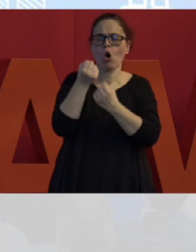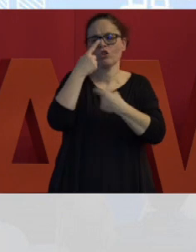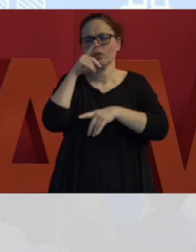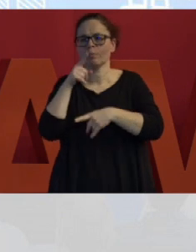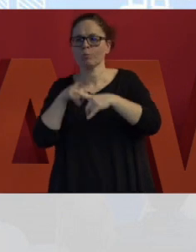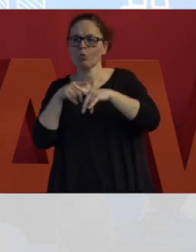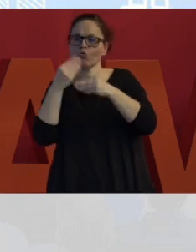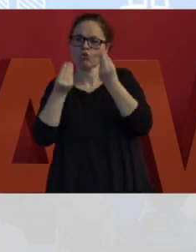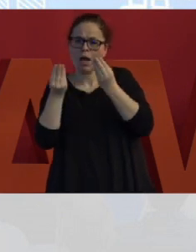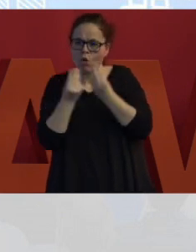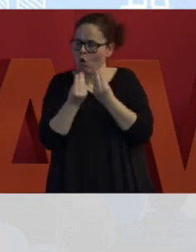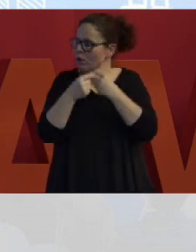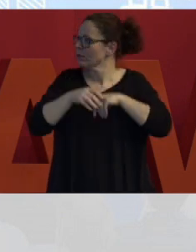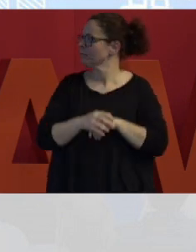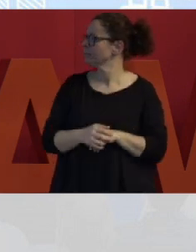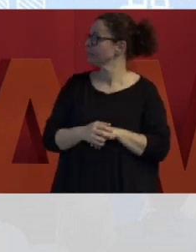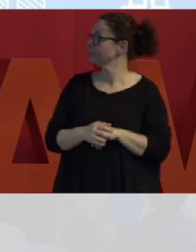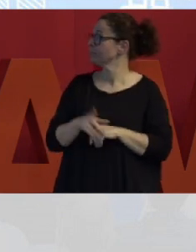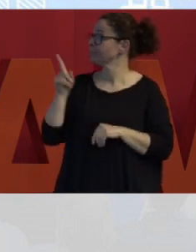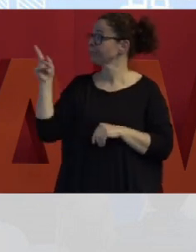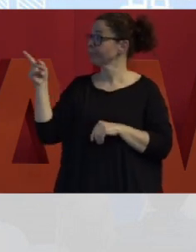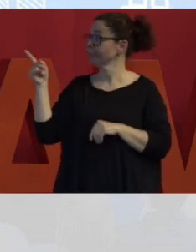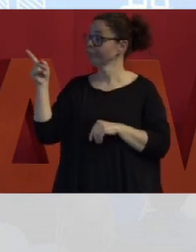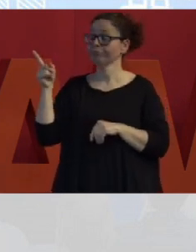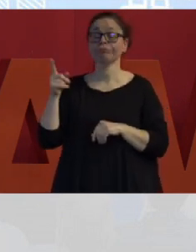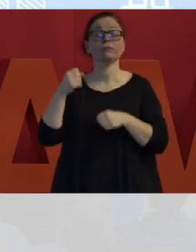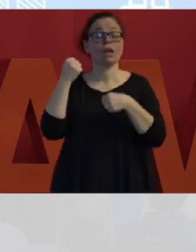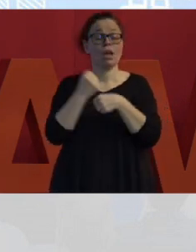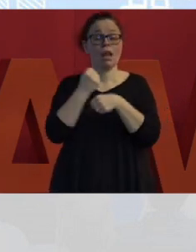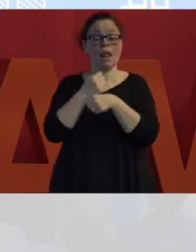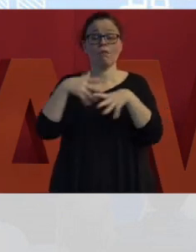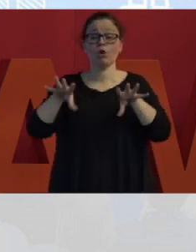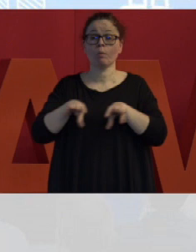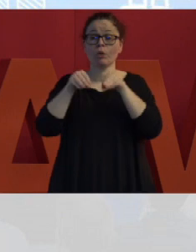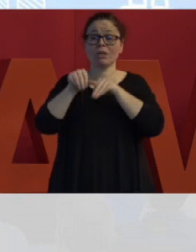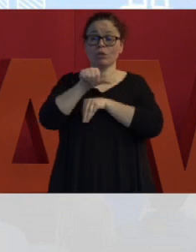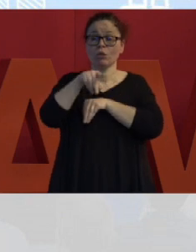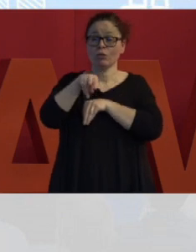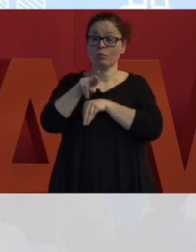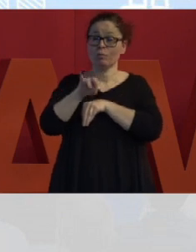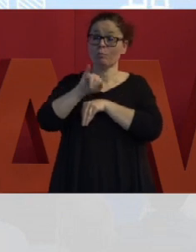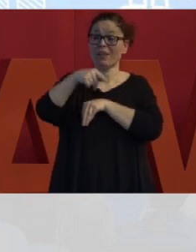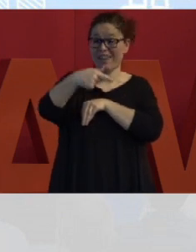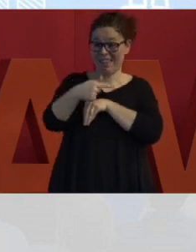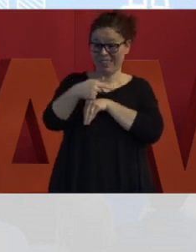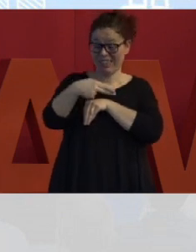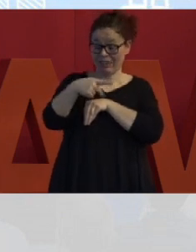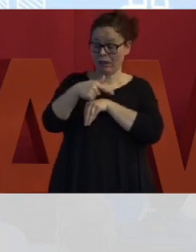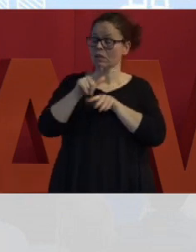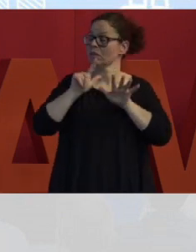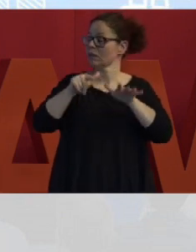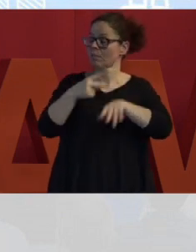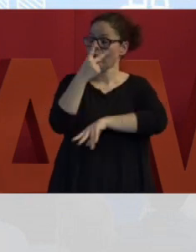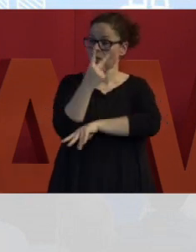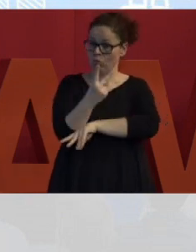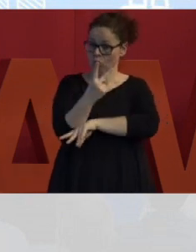Dividiamo il lavoro in sprint di due settimane. All'inizio di uno sprint si apre il cassetto e si decide quale desiderio si vuole